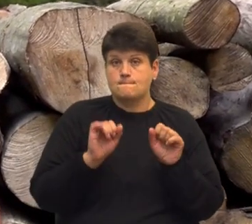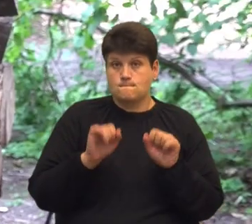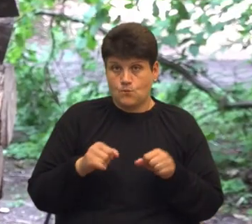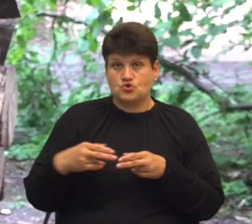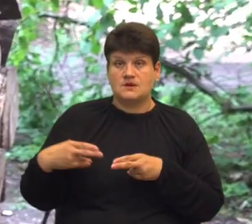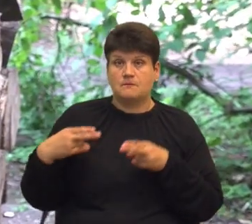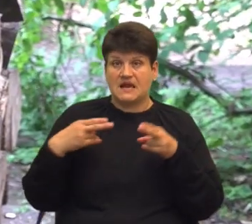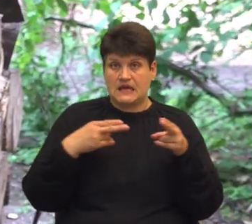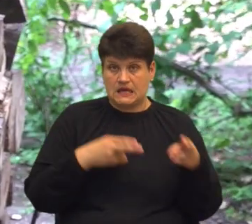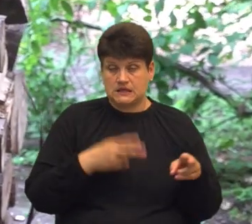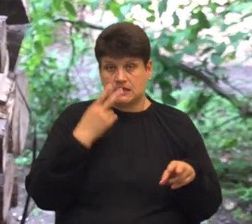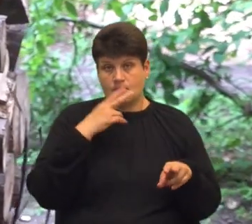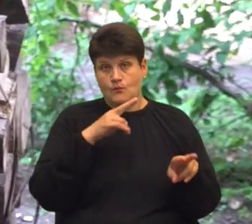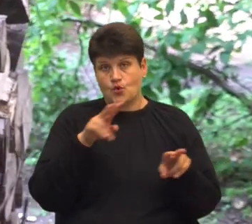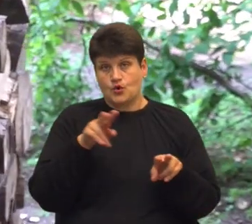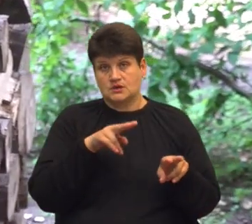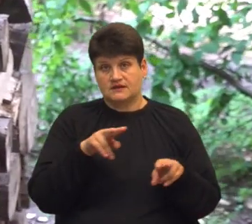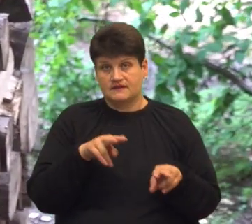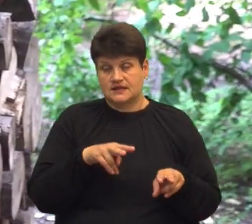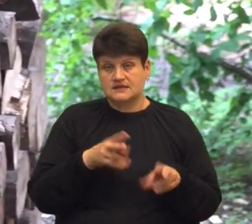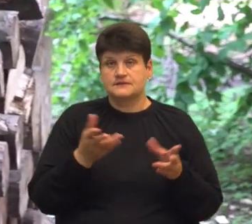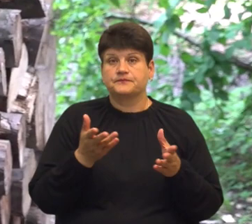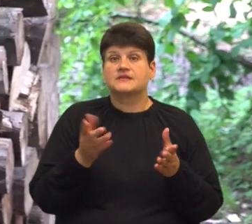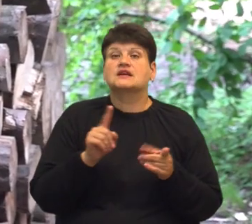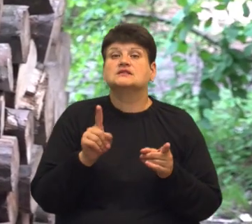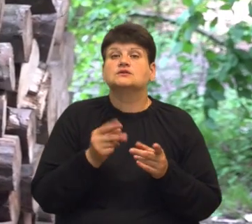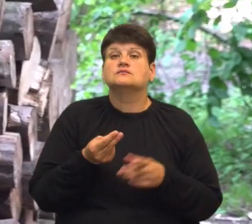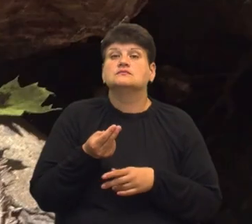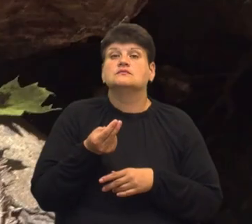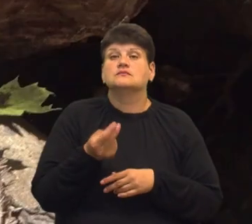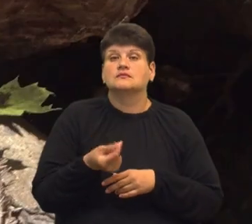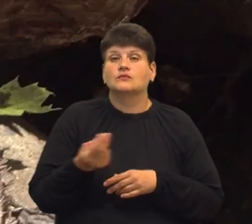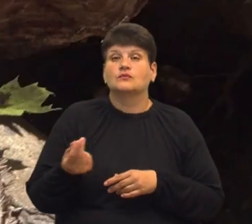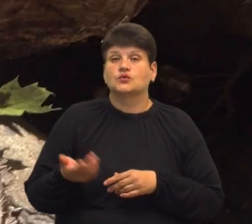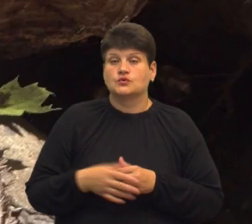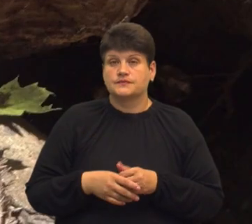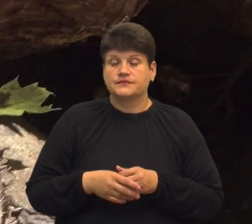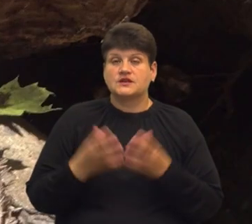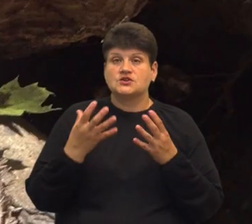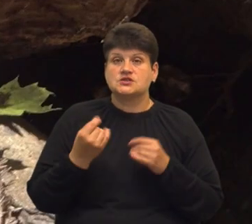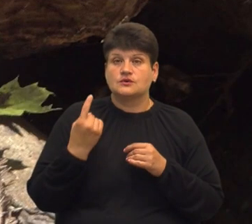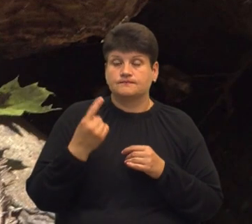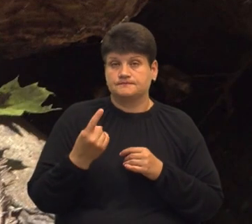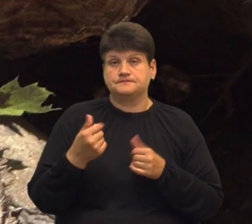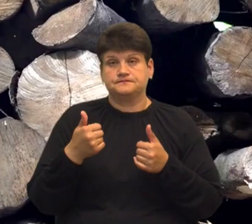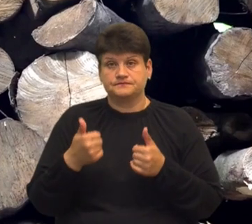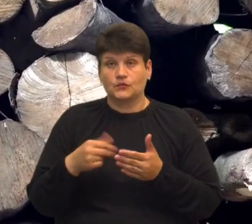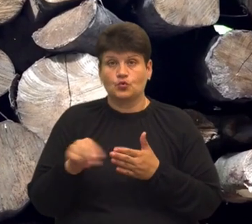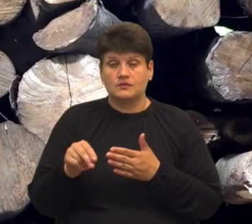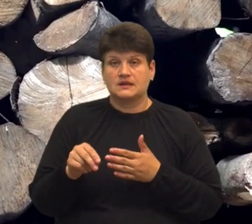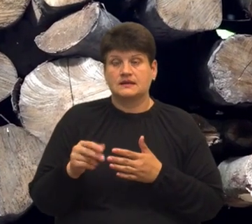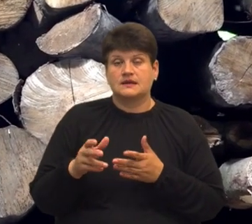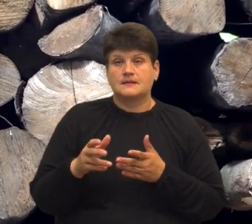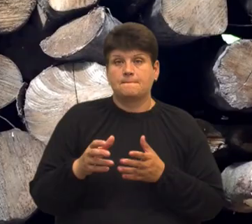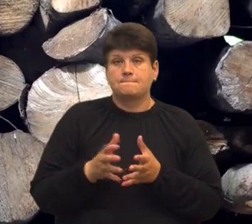і подивитися конкретно, за які дрова він платить ці кошти. Ще одна перевага куплених влітку дров – більша